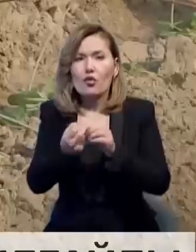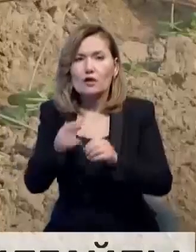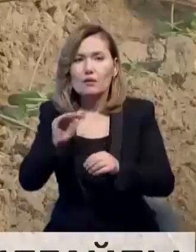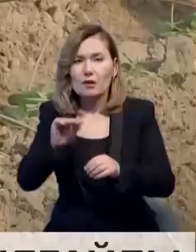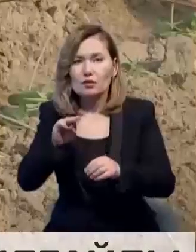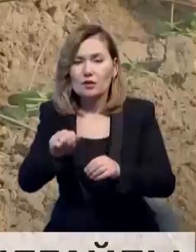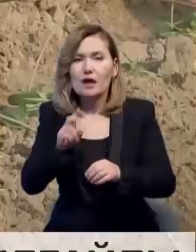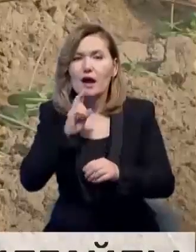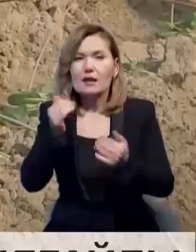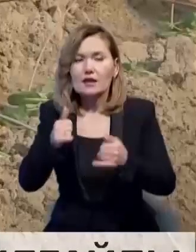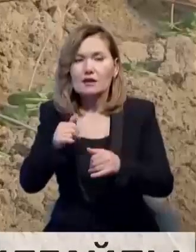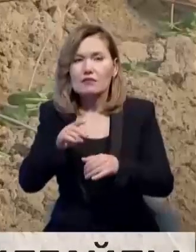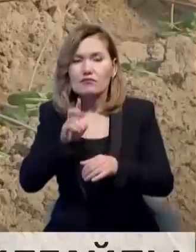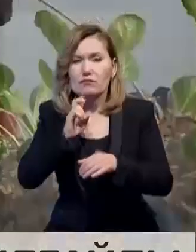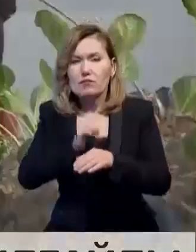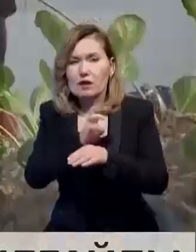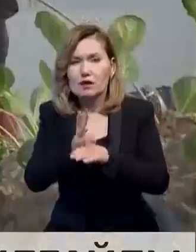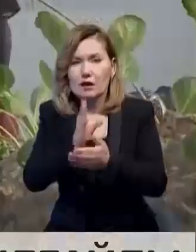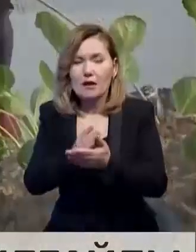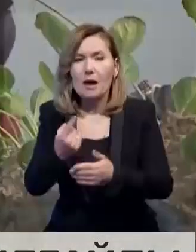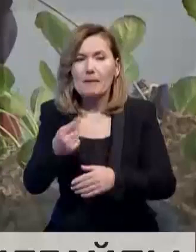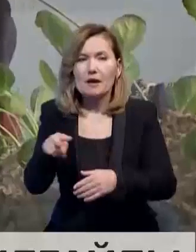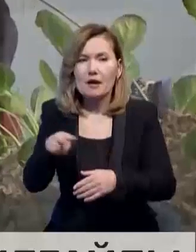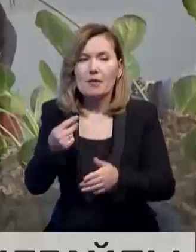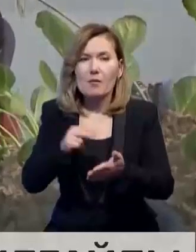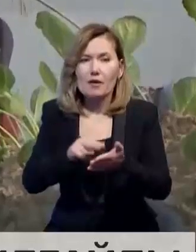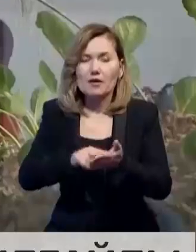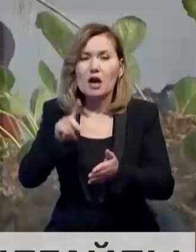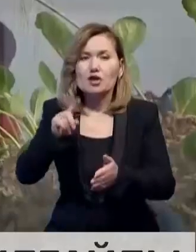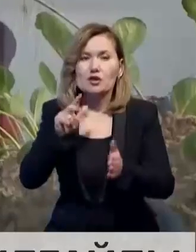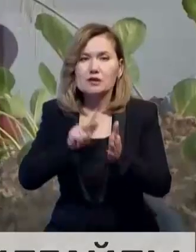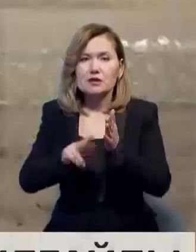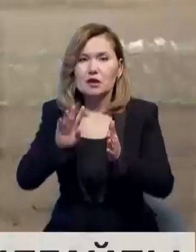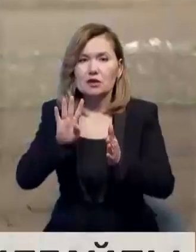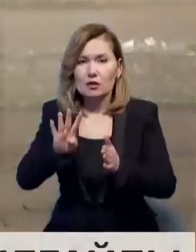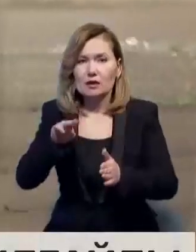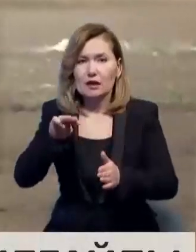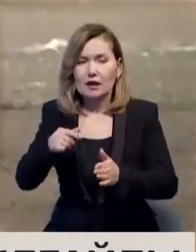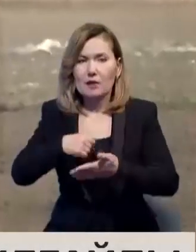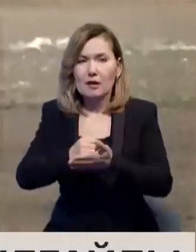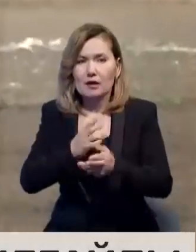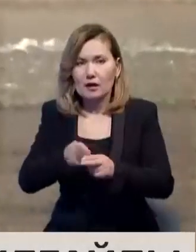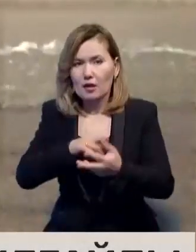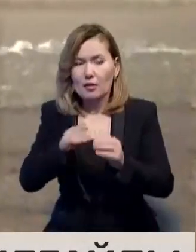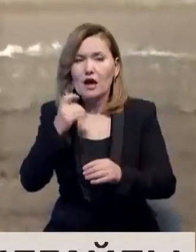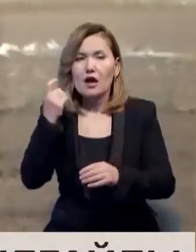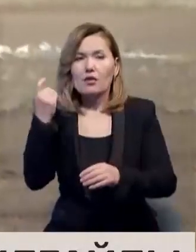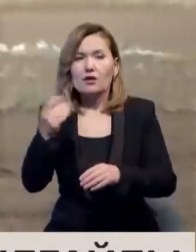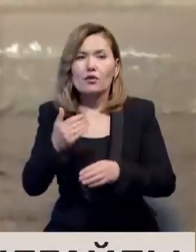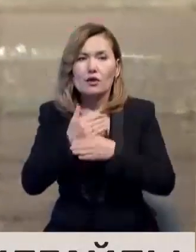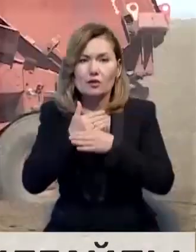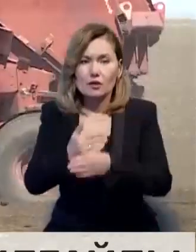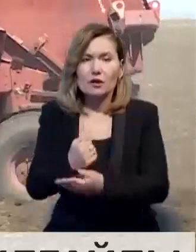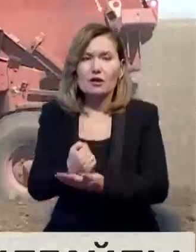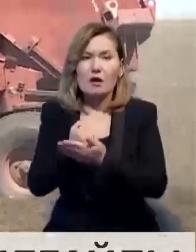мүн тонна дизел отыны бөлінді. Оның 1 литерінің бағасы 184 тенге болып бектілді. Сонда яқы шаруаларды